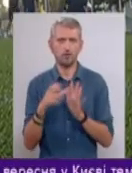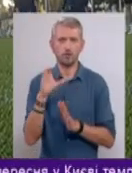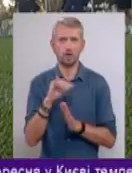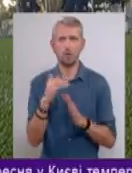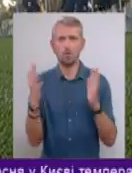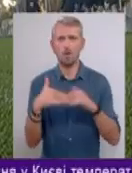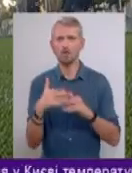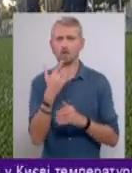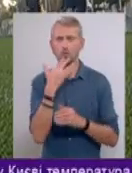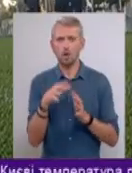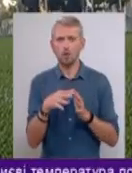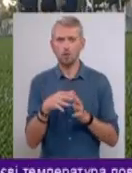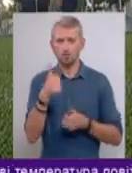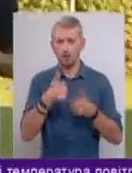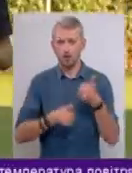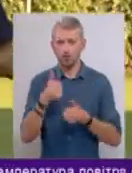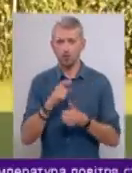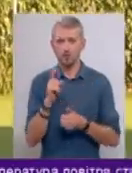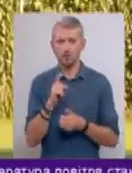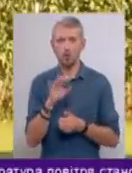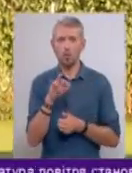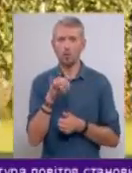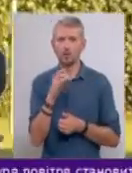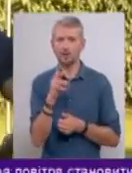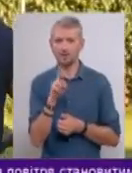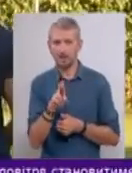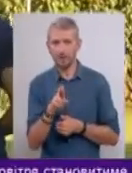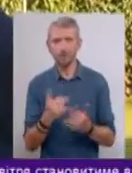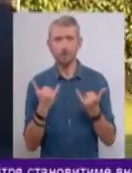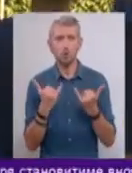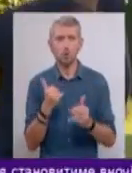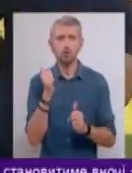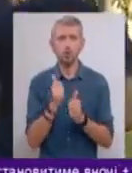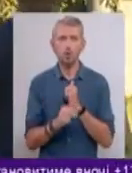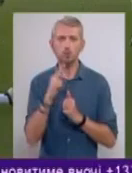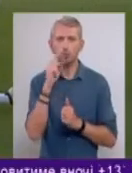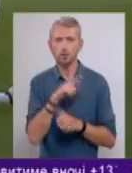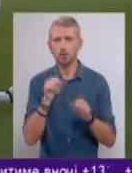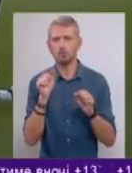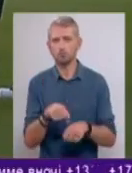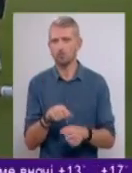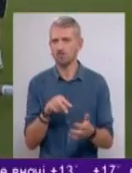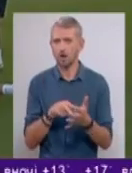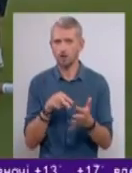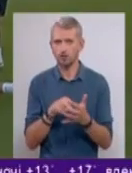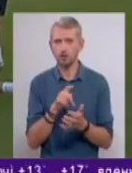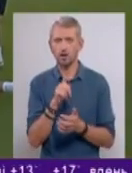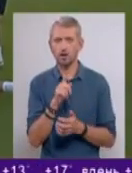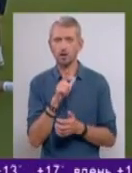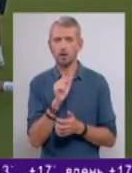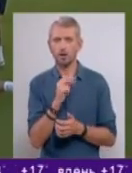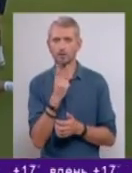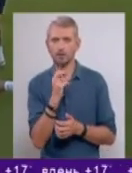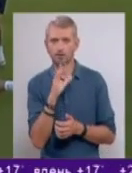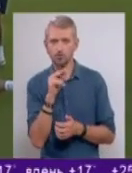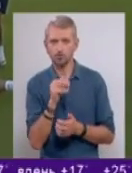серпня у матчі національної першості з Олександрією. Сьогодні кожна помилка може вартувати Олександру Хаскевичу